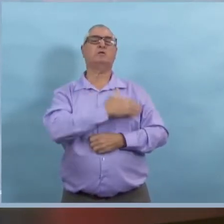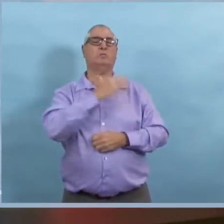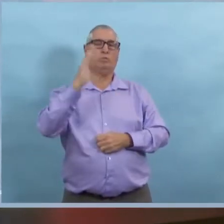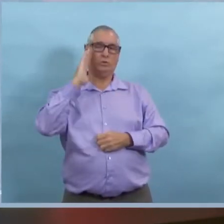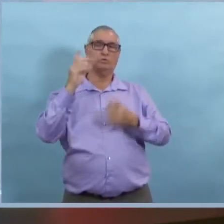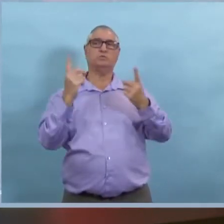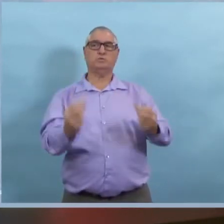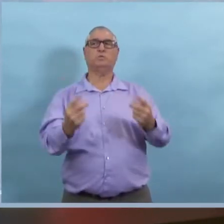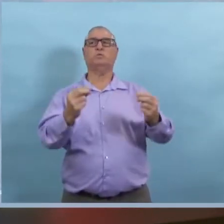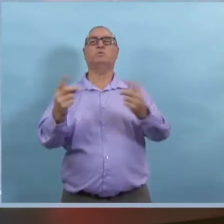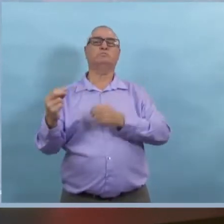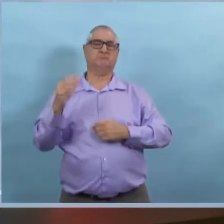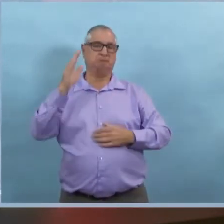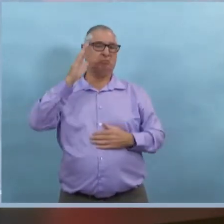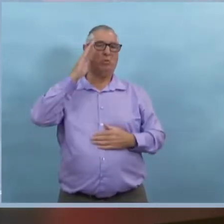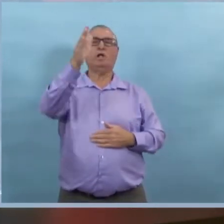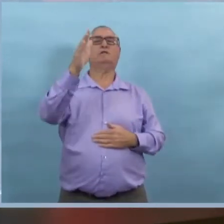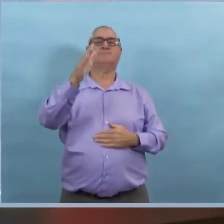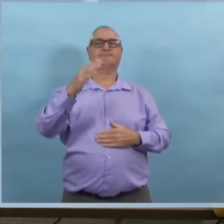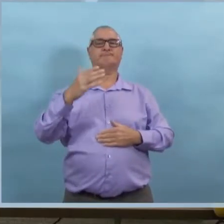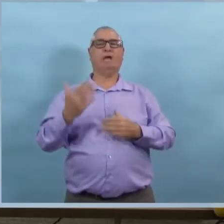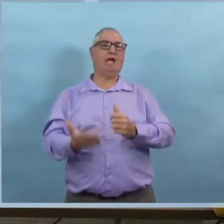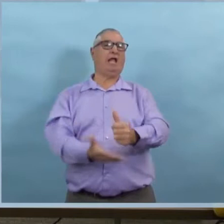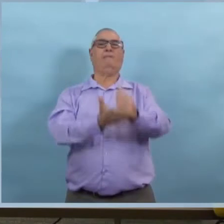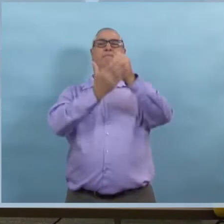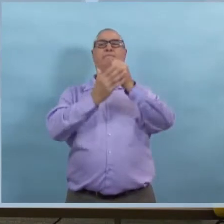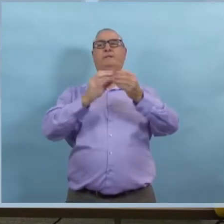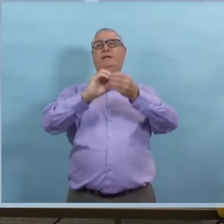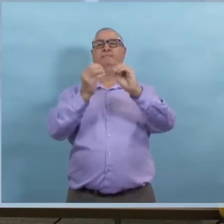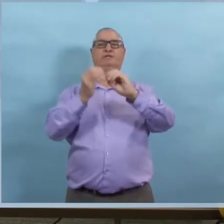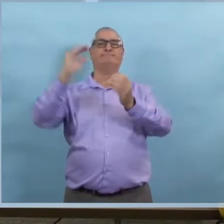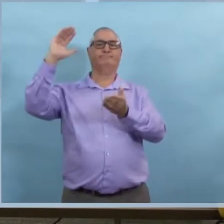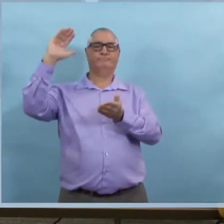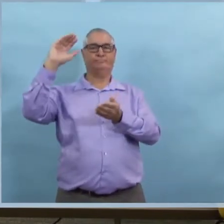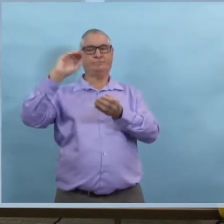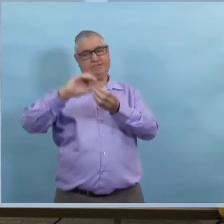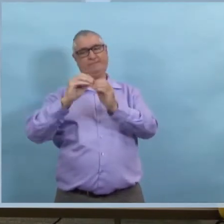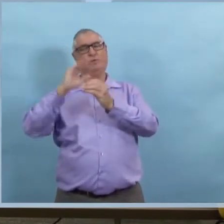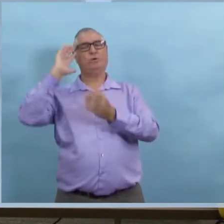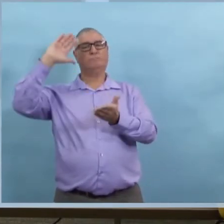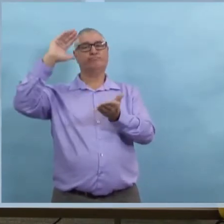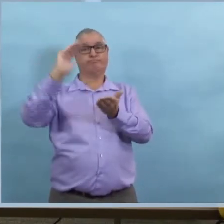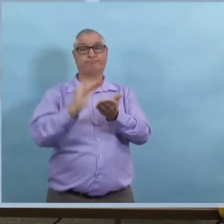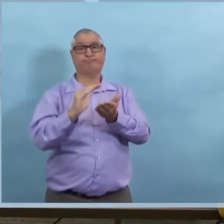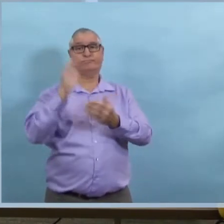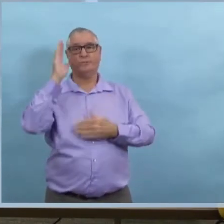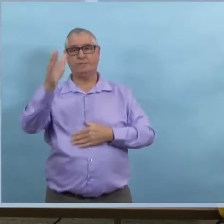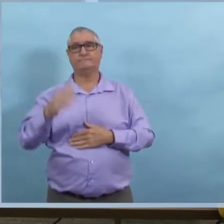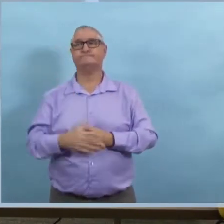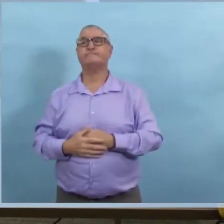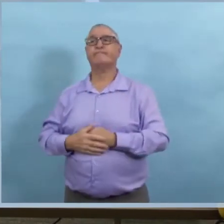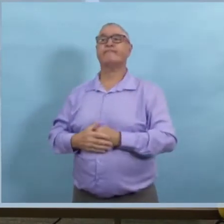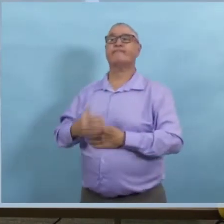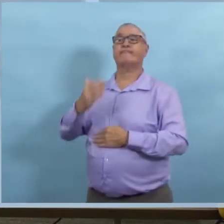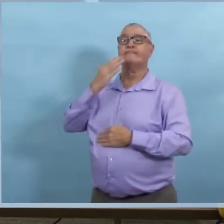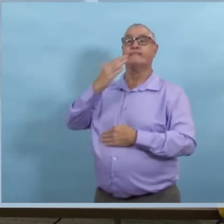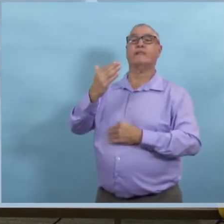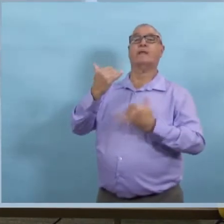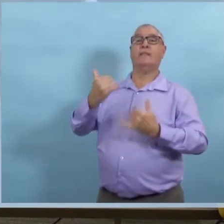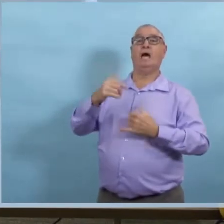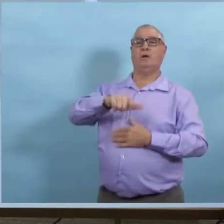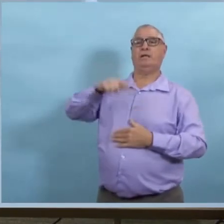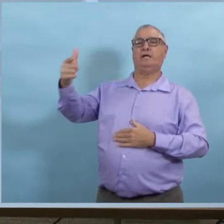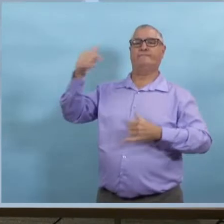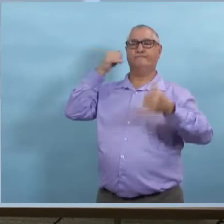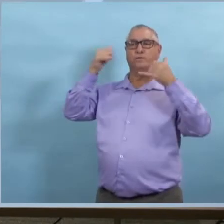peut certainement s'appuyer sur les Manitobains. sait qu'ils vont se montrer à la hauteur. Alors, n pas le moment de commencer des gros rassemblements. Nous allons maintenant passer